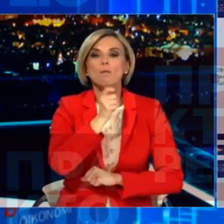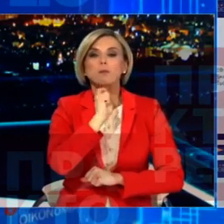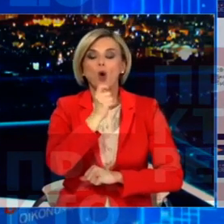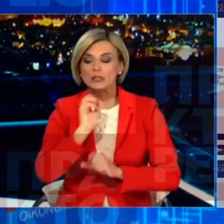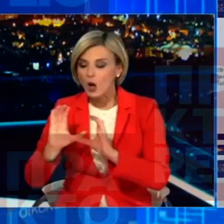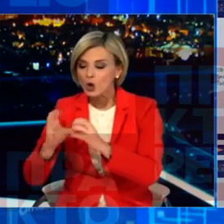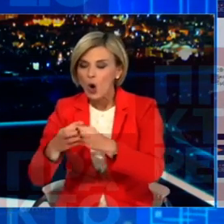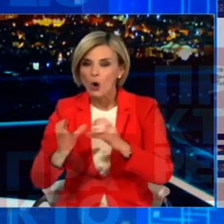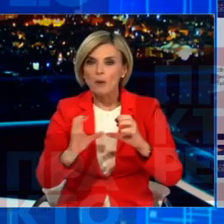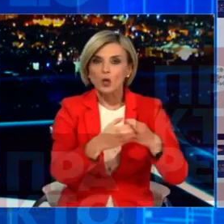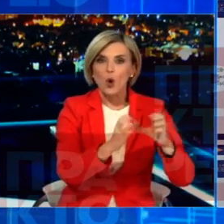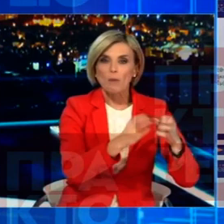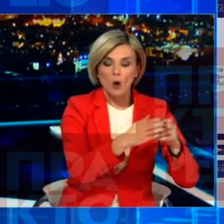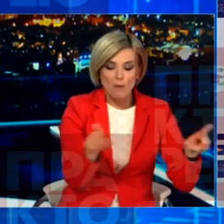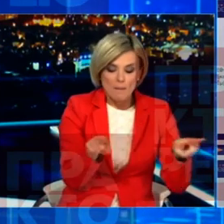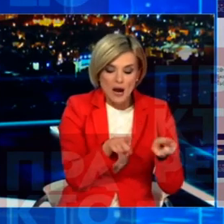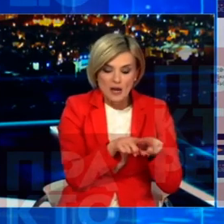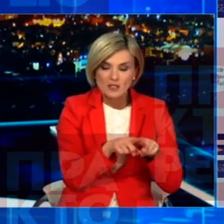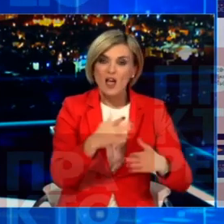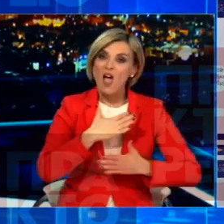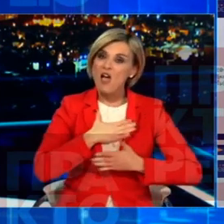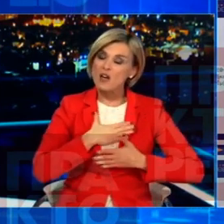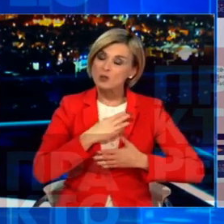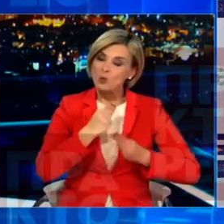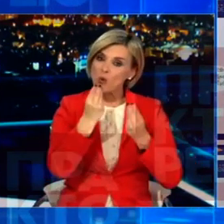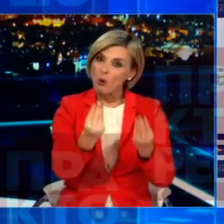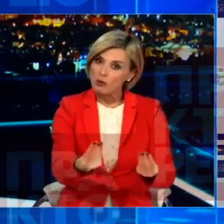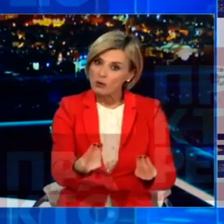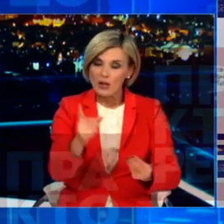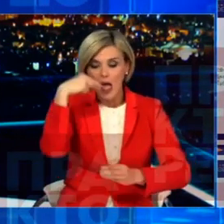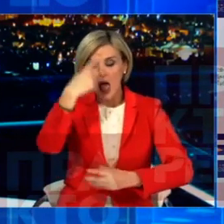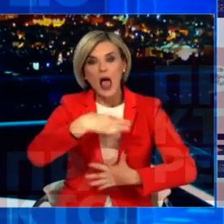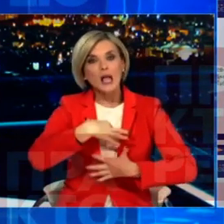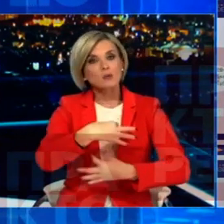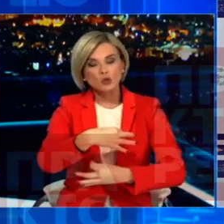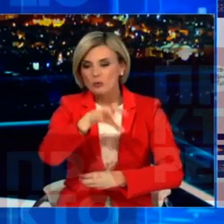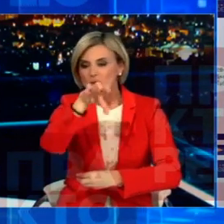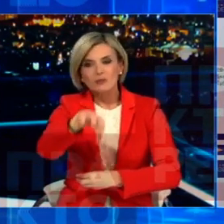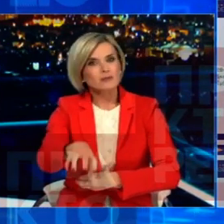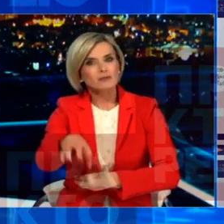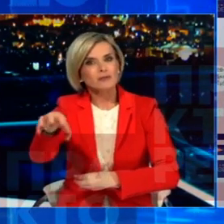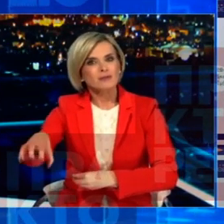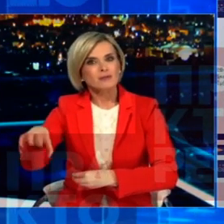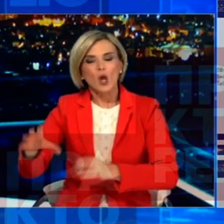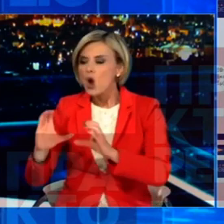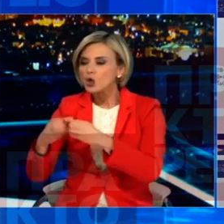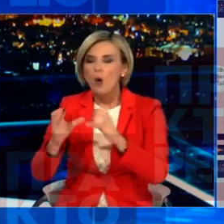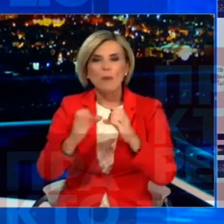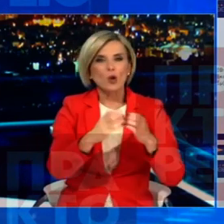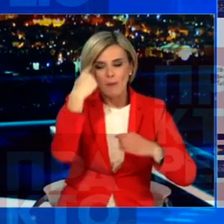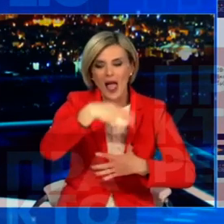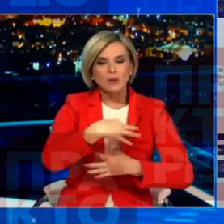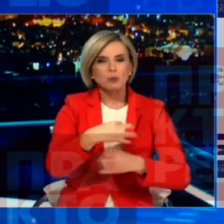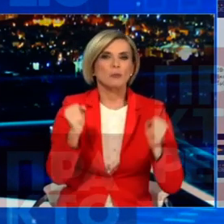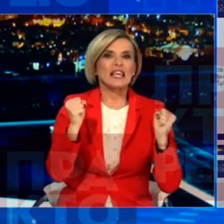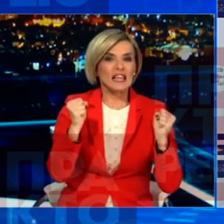Με συμπαραστάτηση και τους ευχαριστώ Πάρα πολύ τους εκπροσώπους Του τομέα υγείας του κάθε κόμματος Μαζί